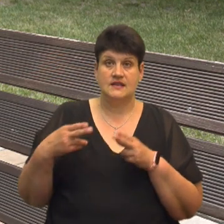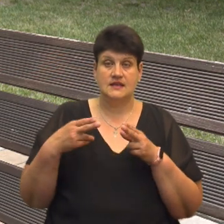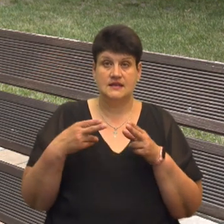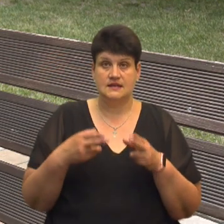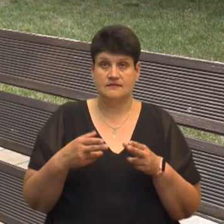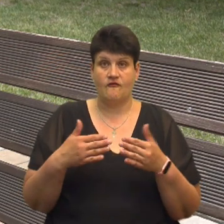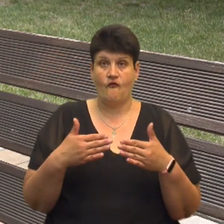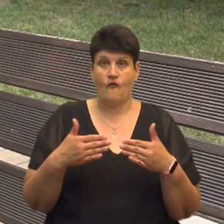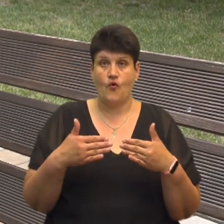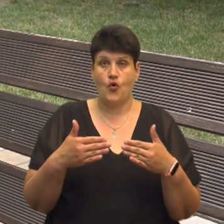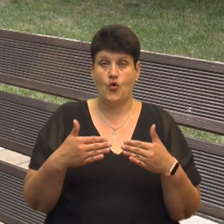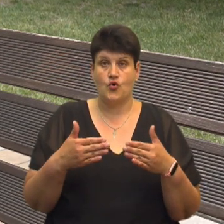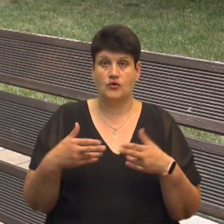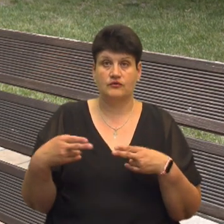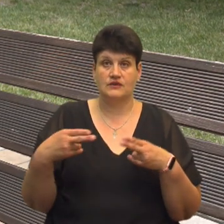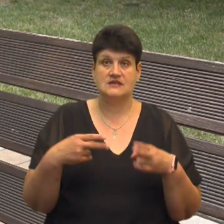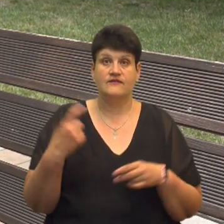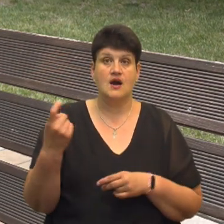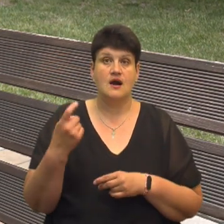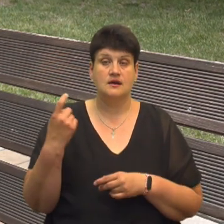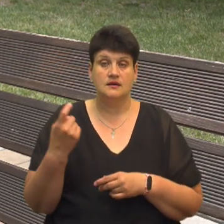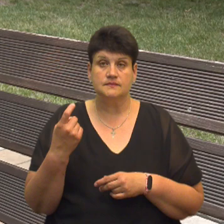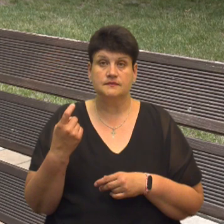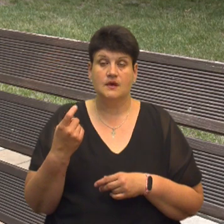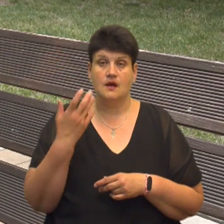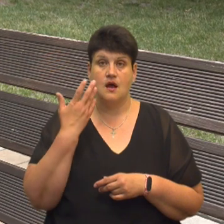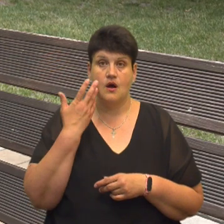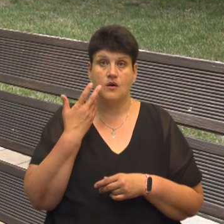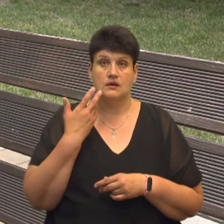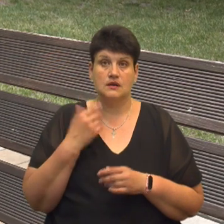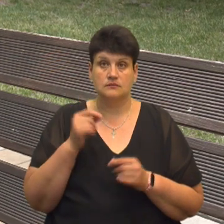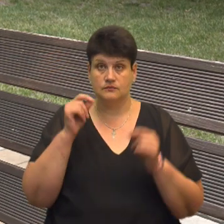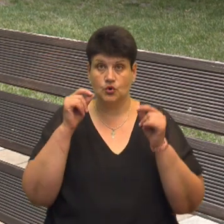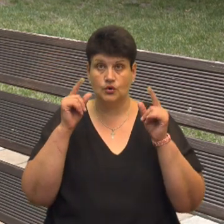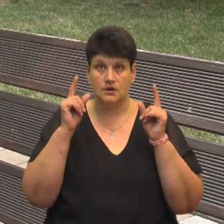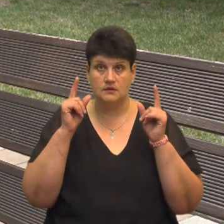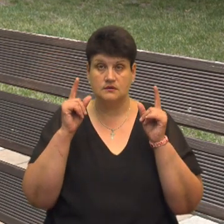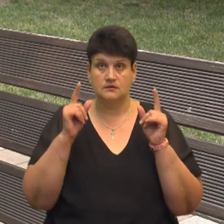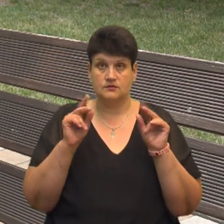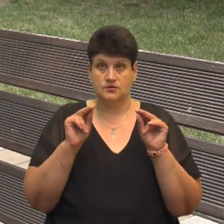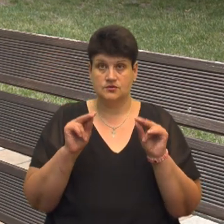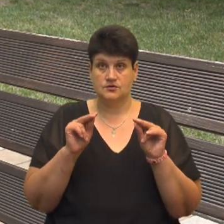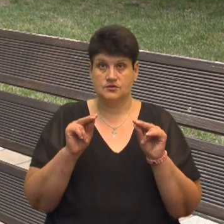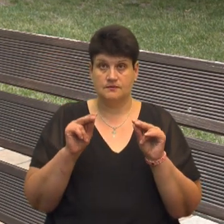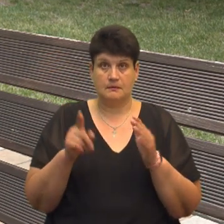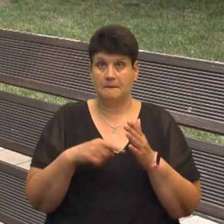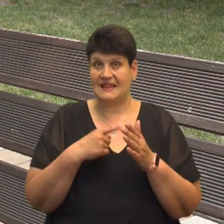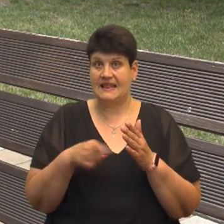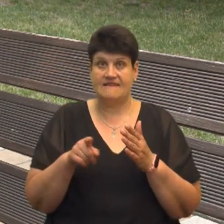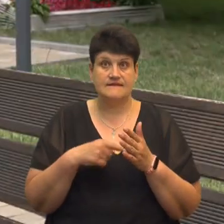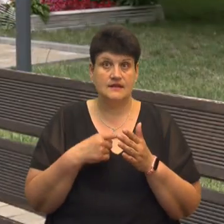воротах в'їзду в Харков. І коли прокинулися, якщо чесно кажучи, ми не вірили, що це